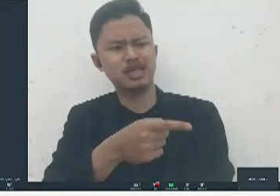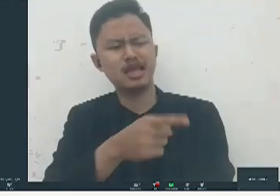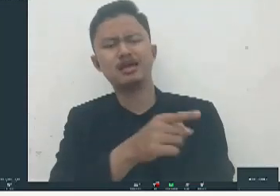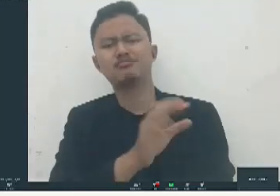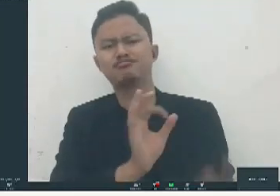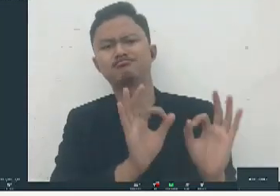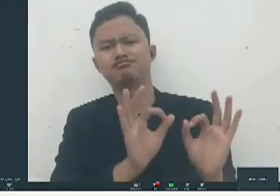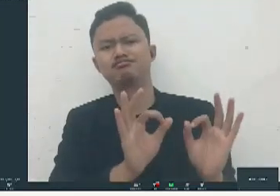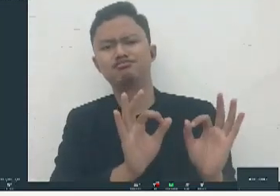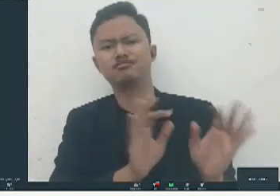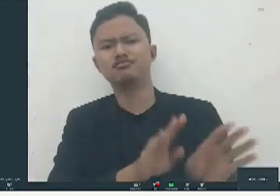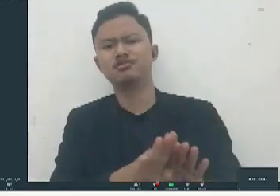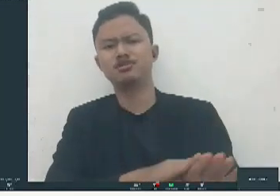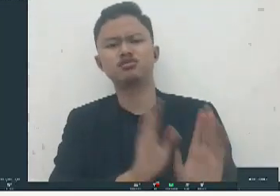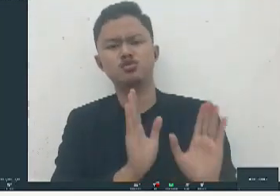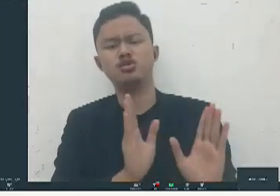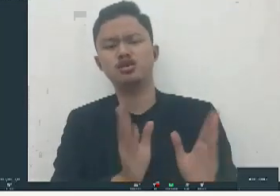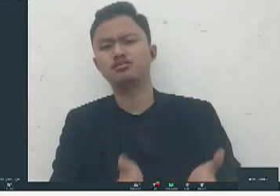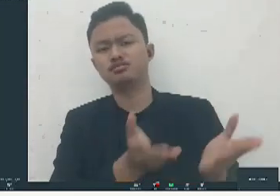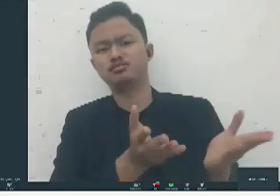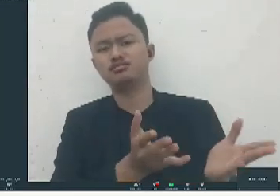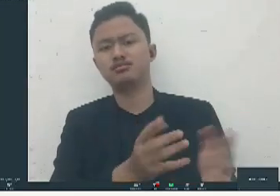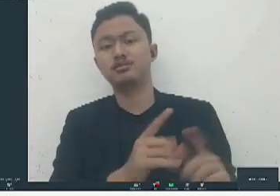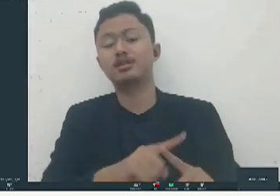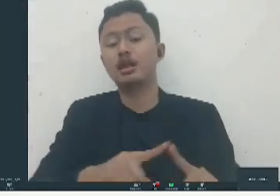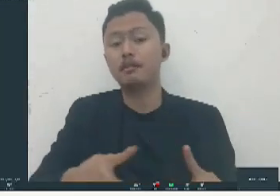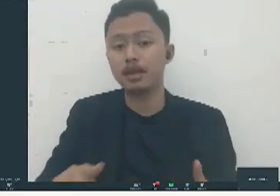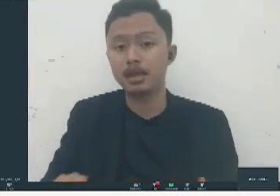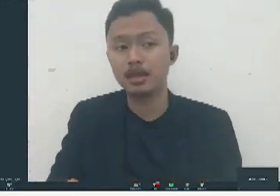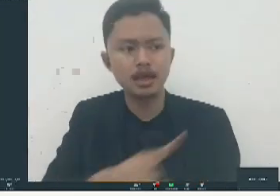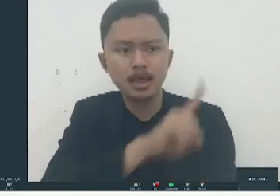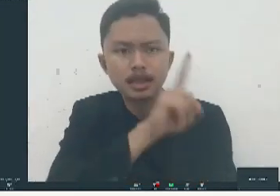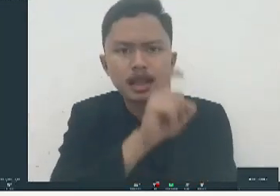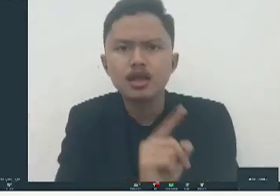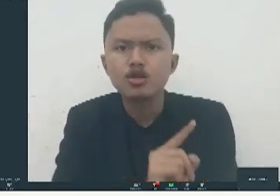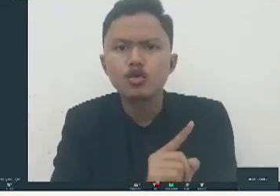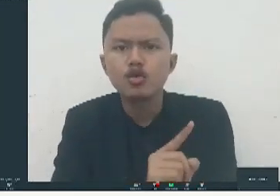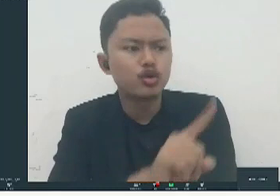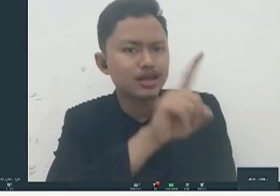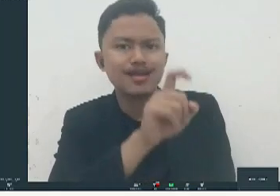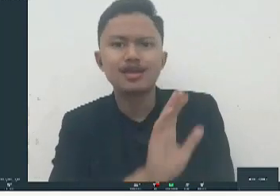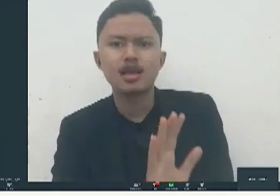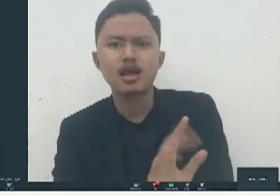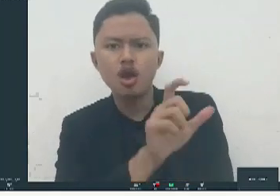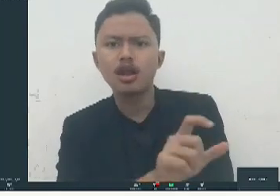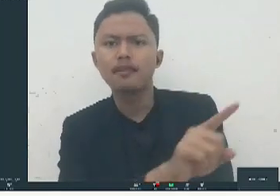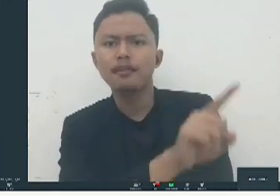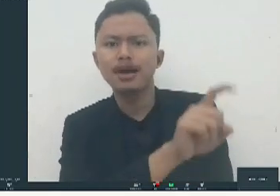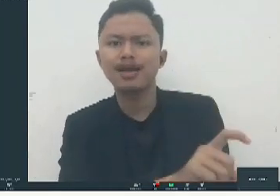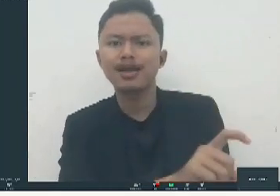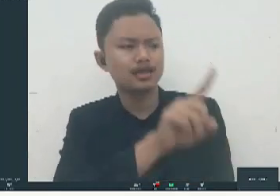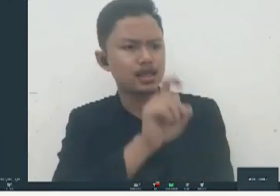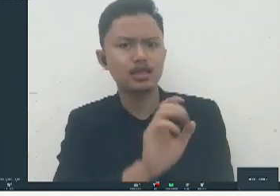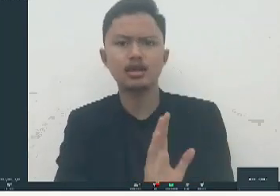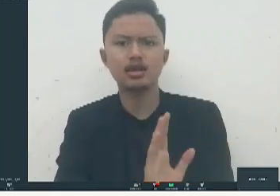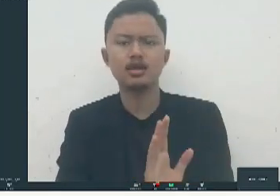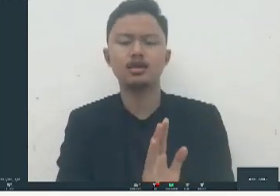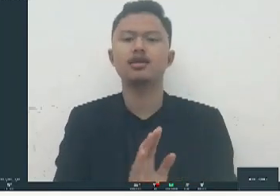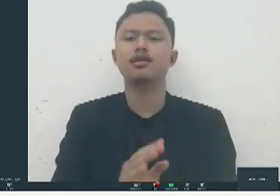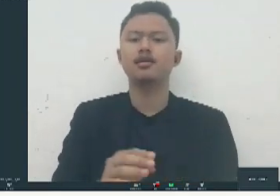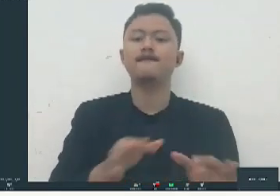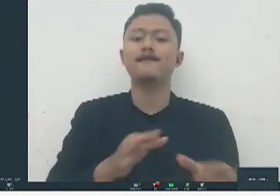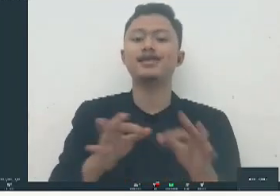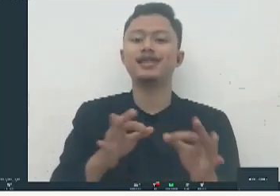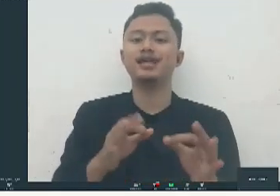disediakan tetapi tanpa bertanya dulu kepada penggunanya gitu loh sehingga akomodasi yang layak itu belum bisa